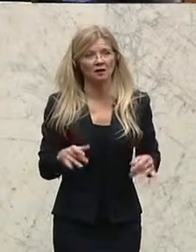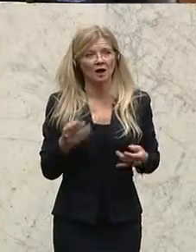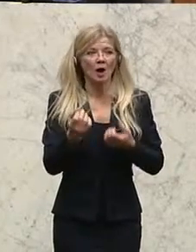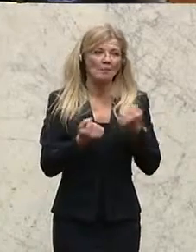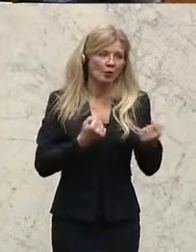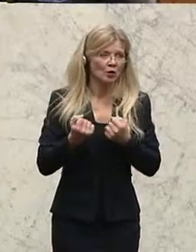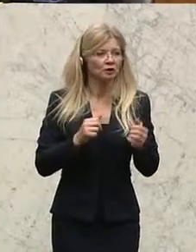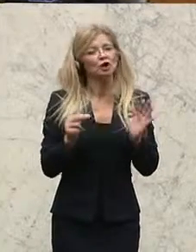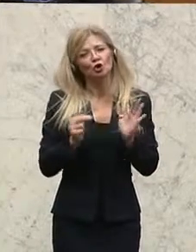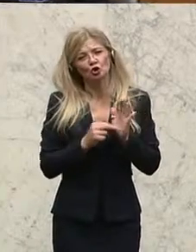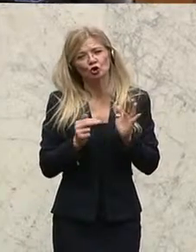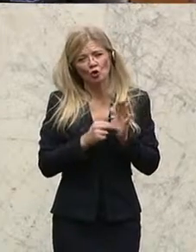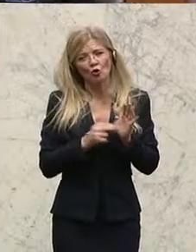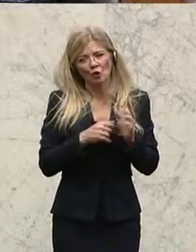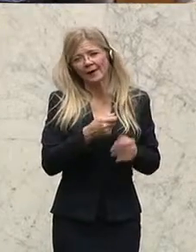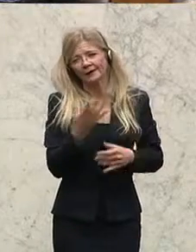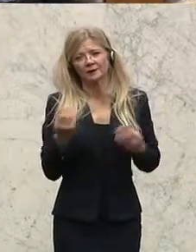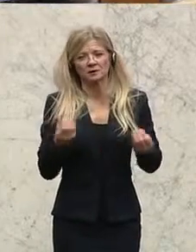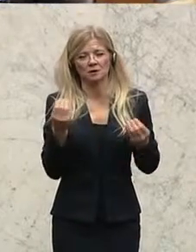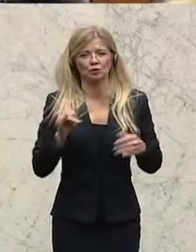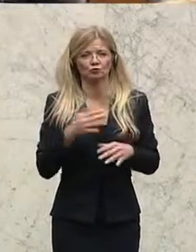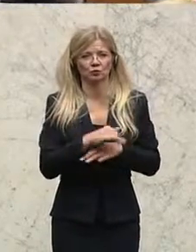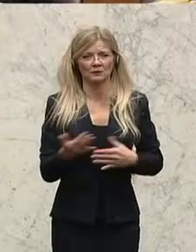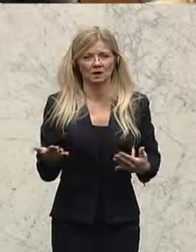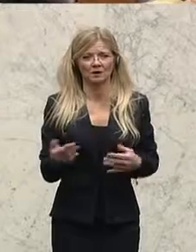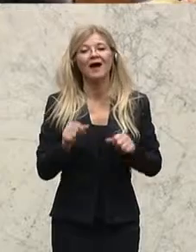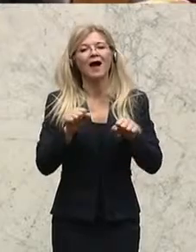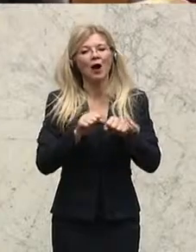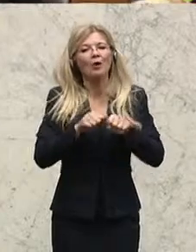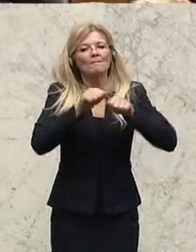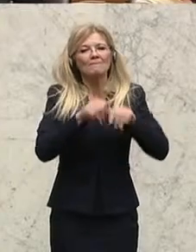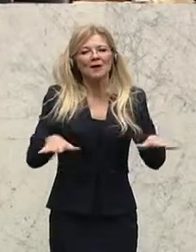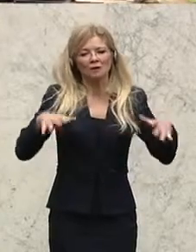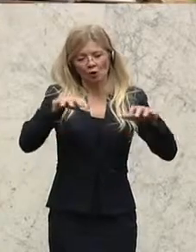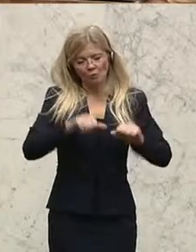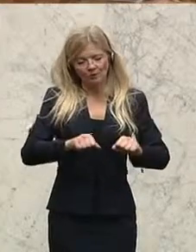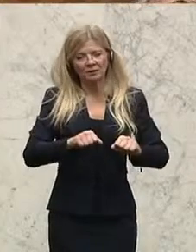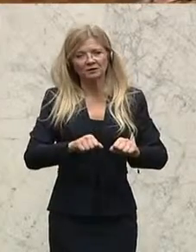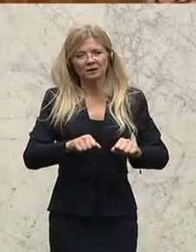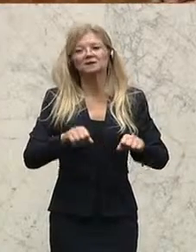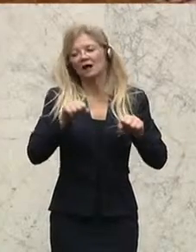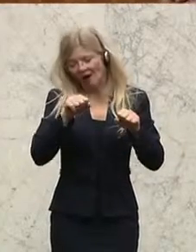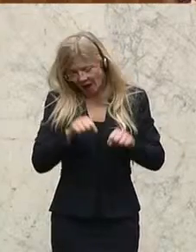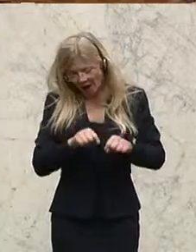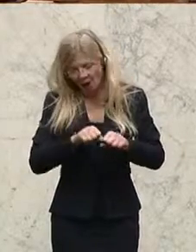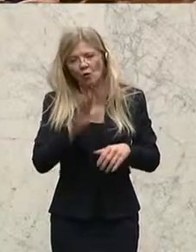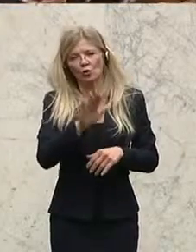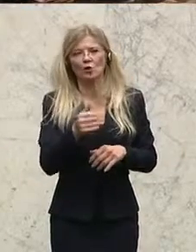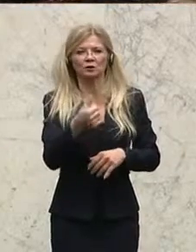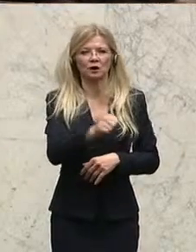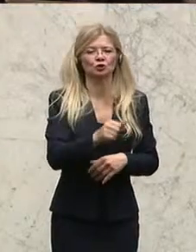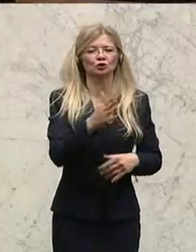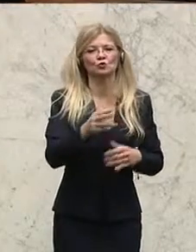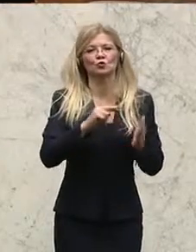hat hier noch einiges zu tun. Medienkompetenz gehört für mich genauso in den Bereich des technologischen Fortschritts. In